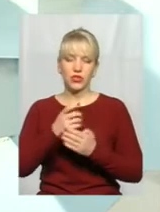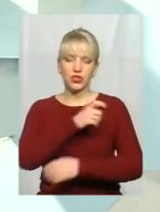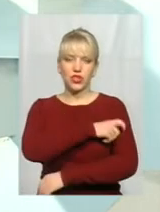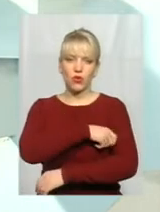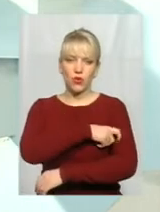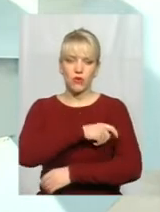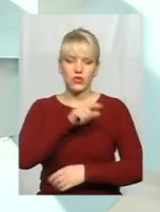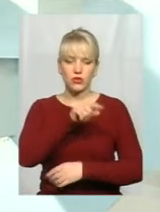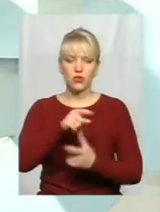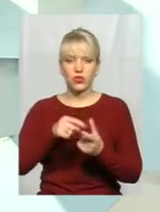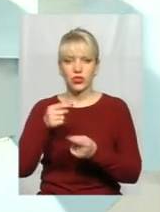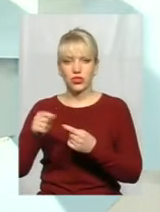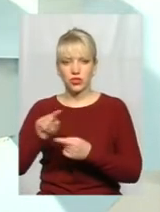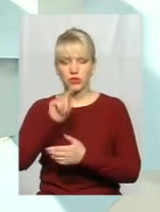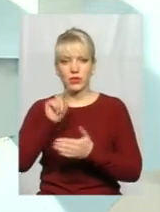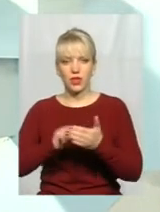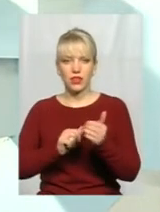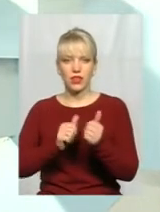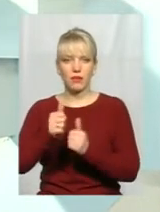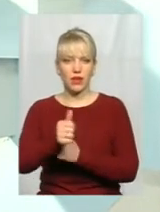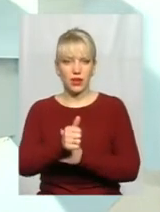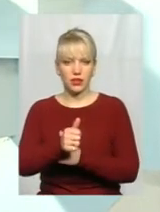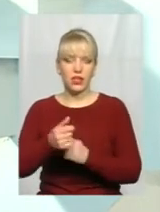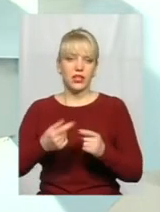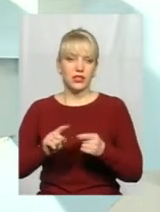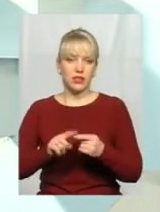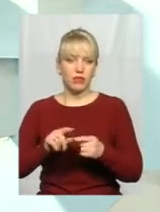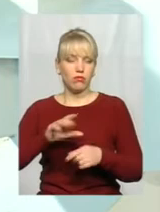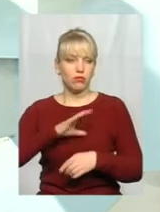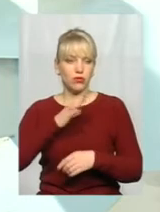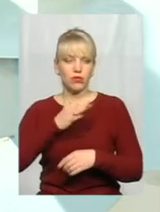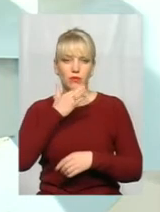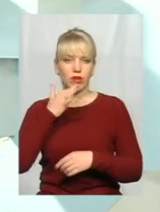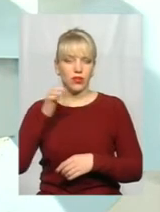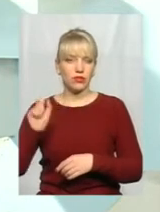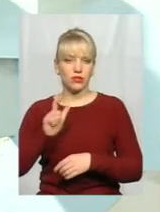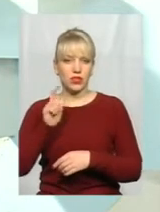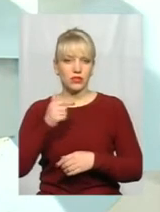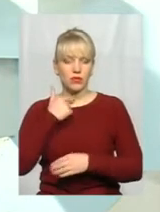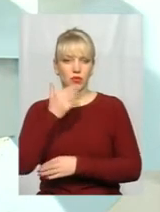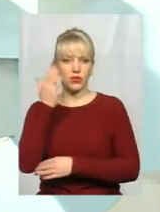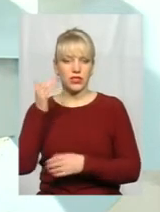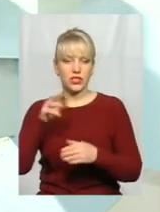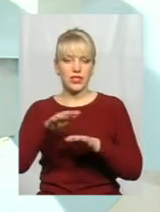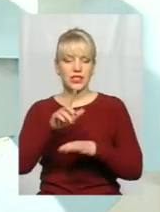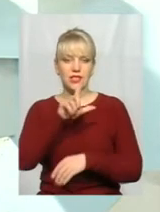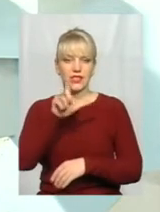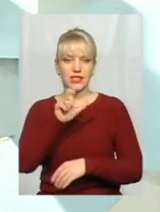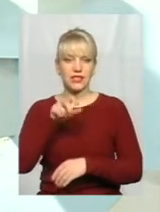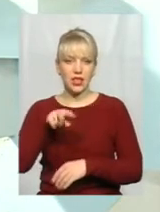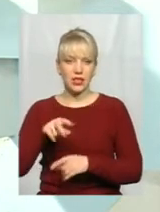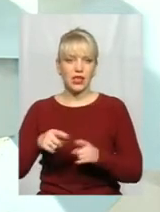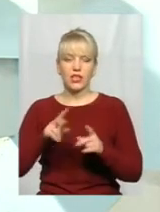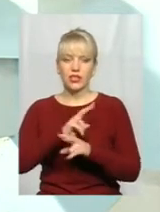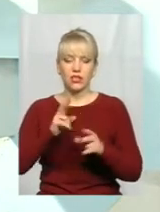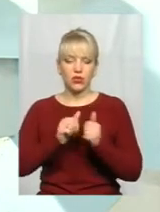наперед. Тобто, це було не один раз проголосовано в сесійній залі, оскільки ніхто